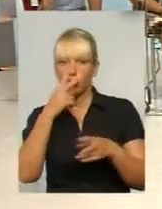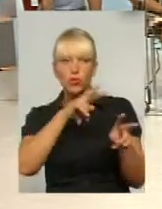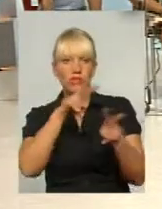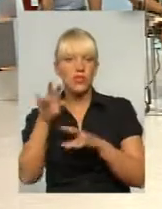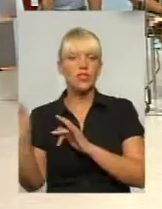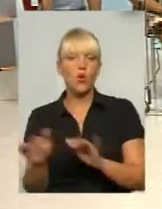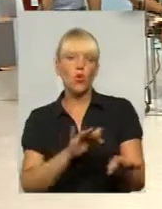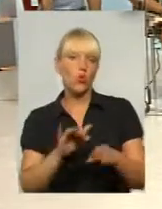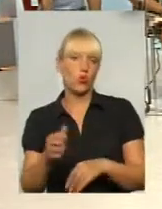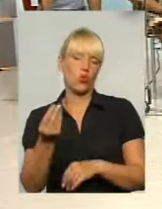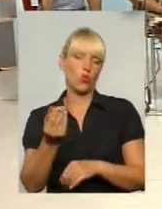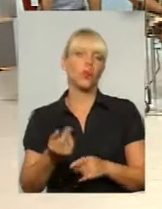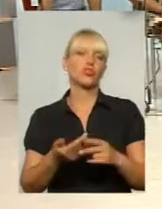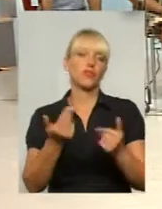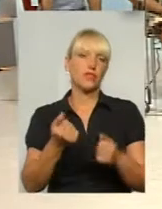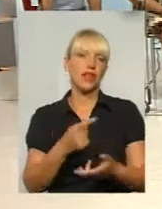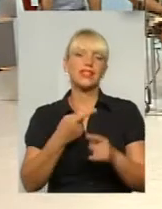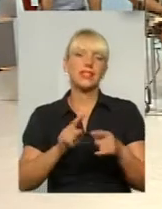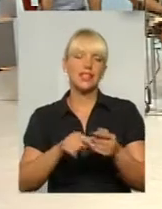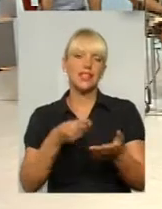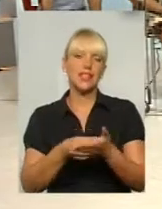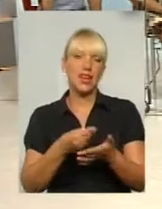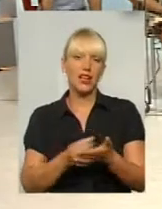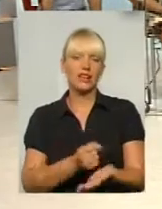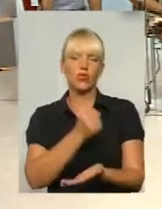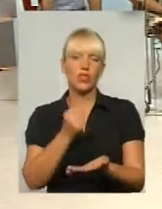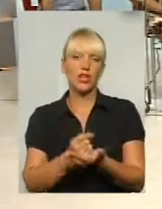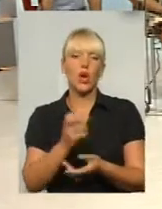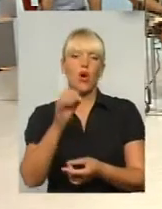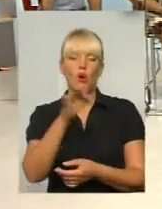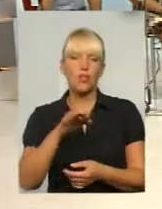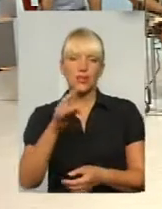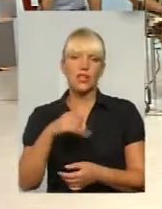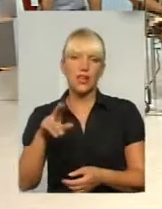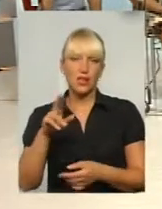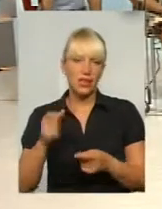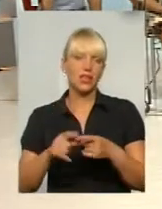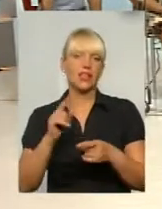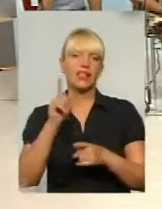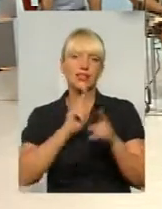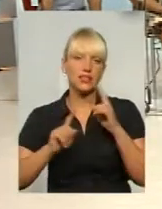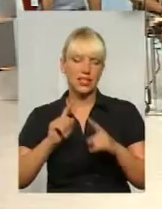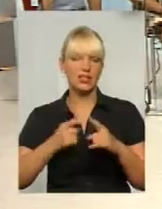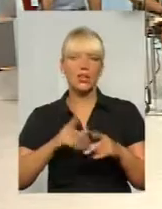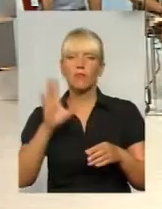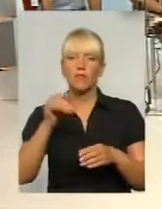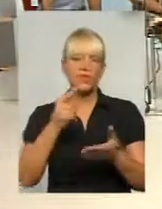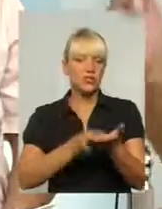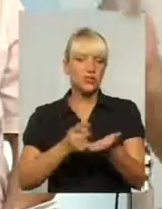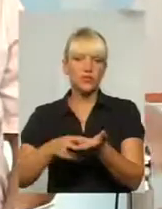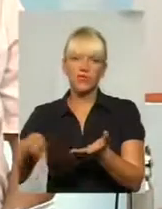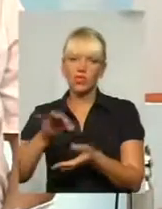Тарифи і видільні кошти затверджуються на сесії. Ми депутатам роз'яснюємо кожну цифру, кожну копійку, на що нам потрібно. І ці цифри